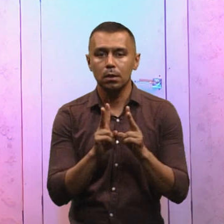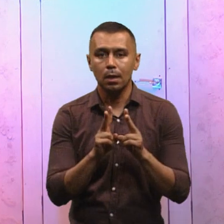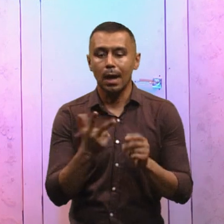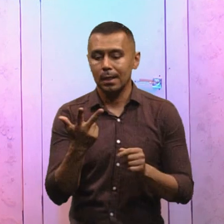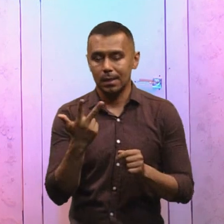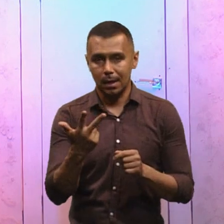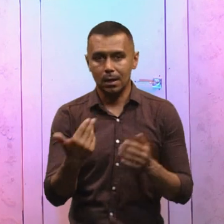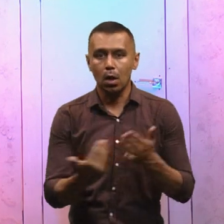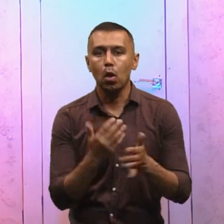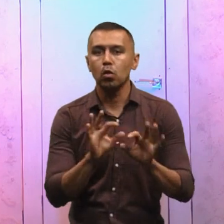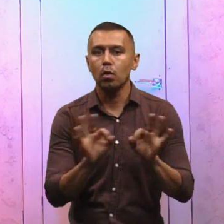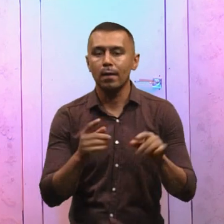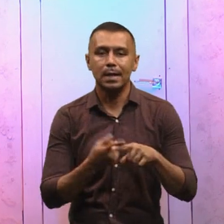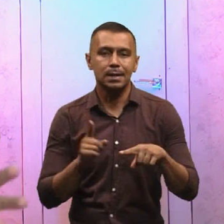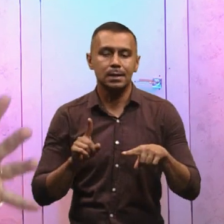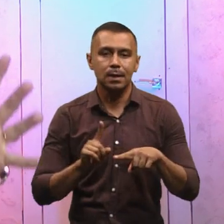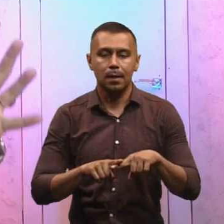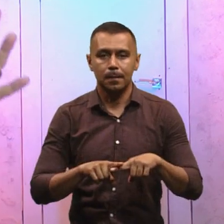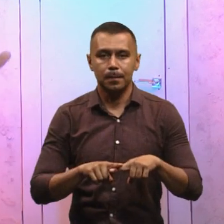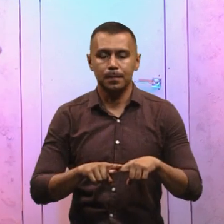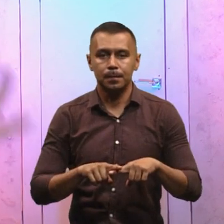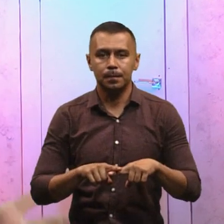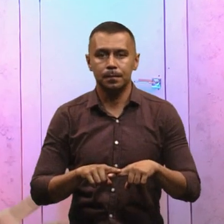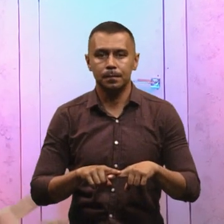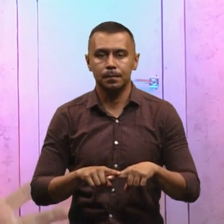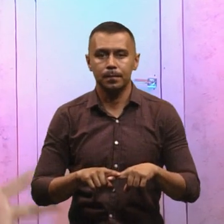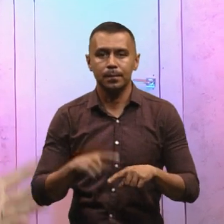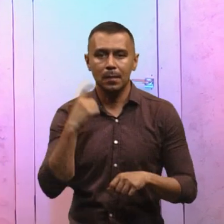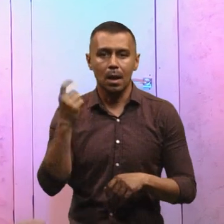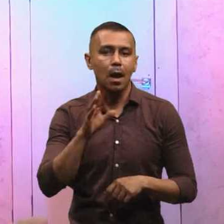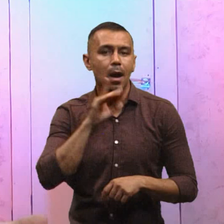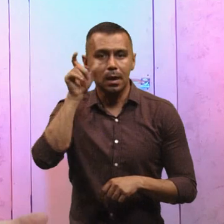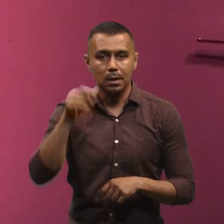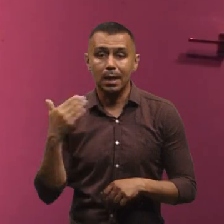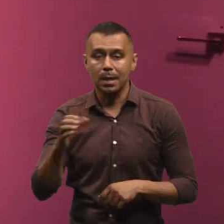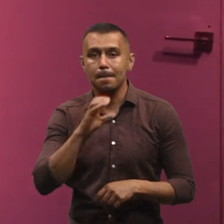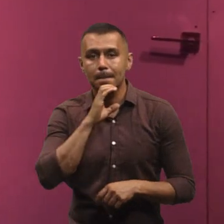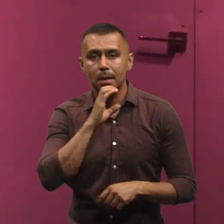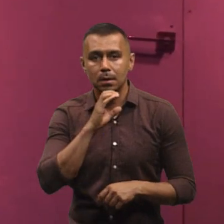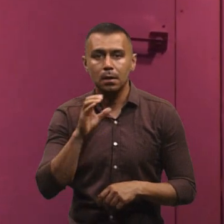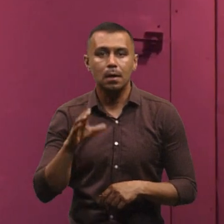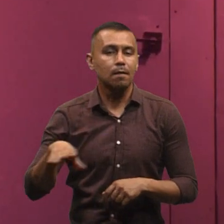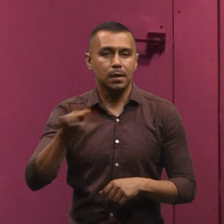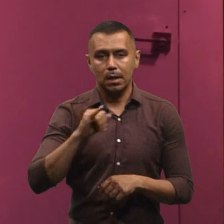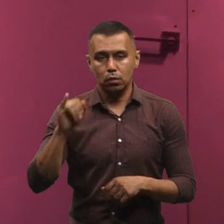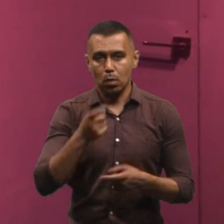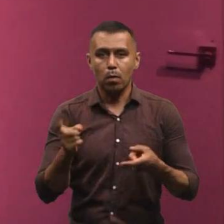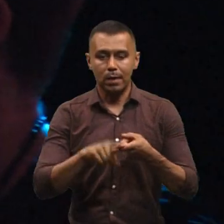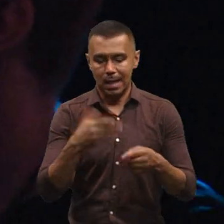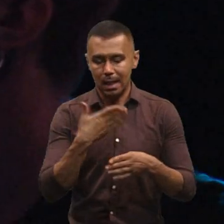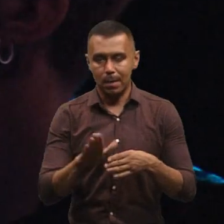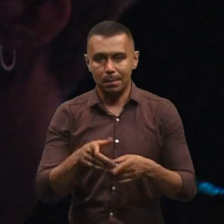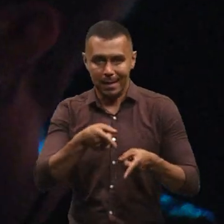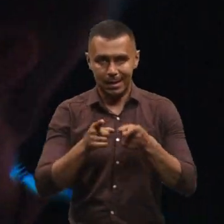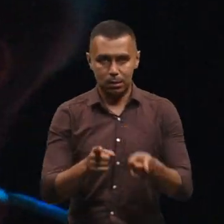І третя новела – це хазяйка і її пес. Усі історії пов'язані елементом